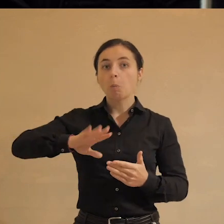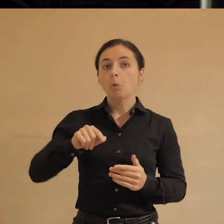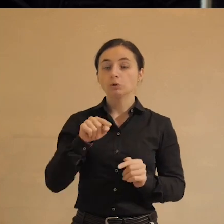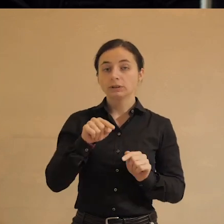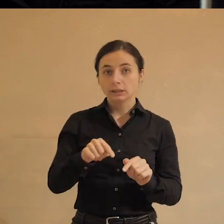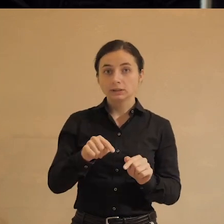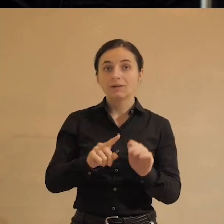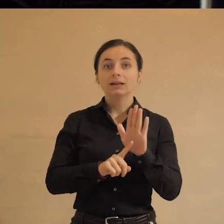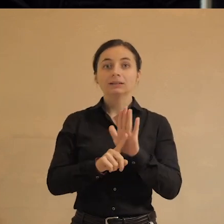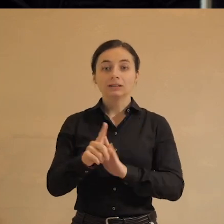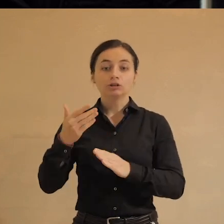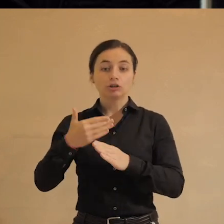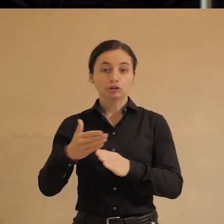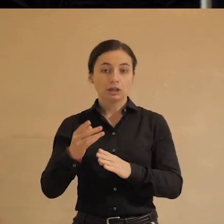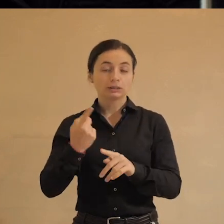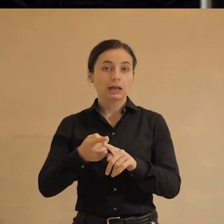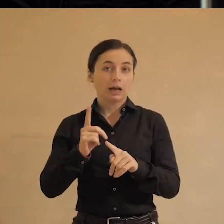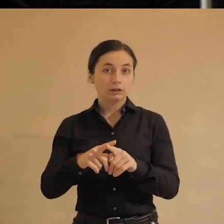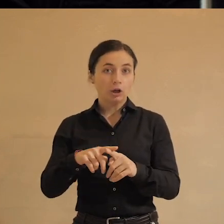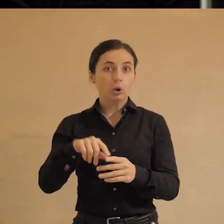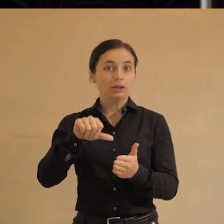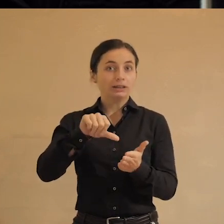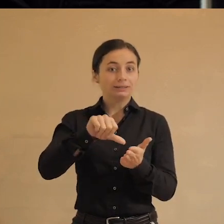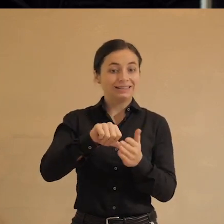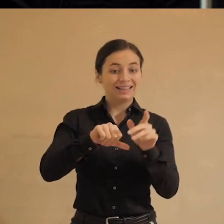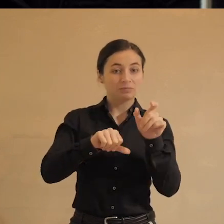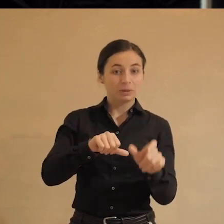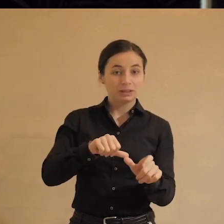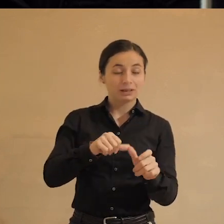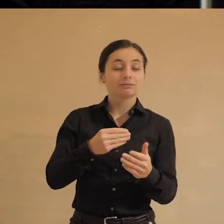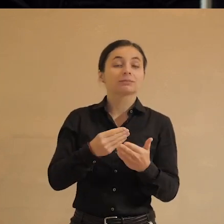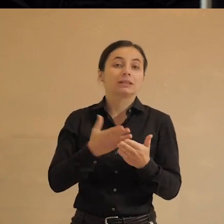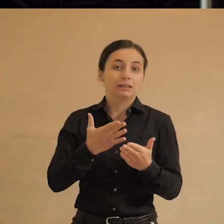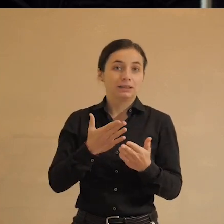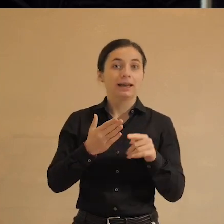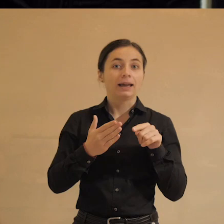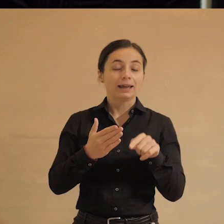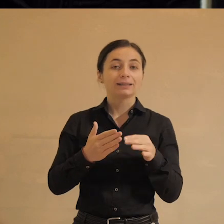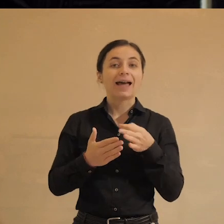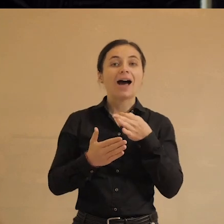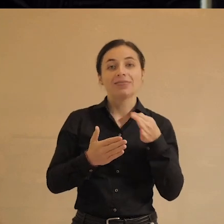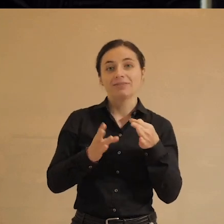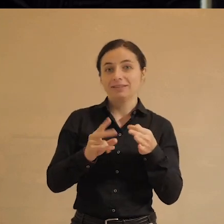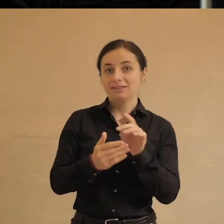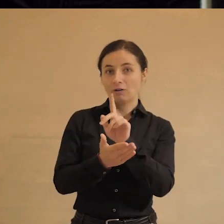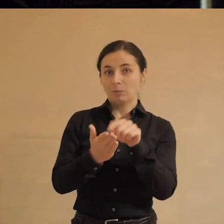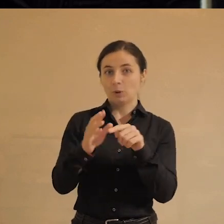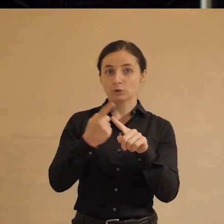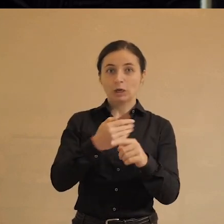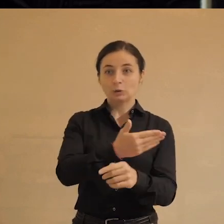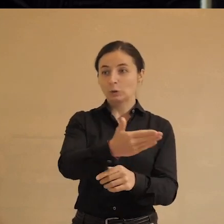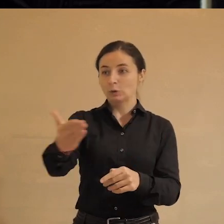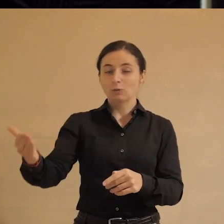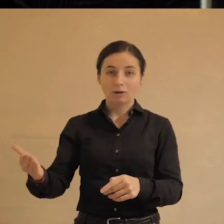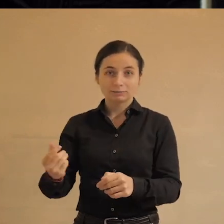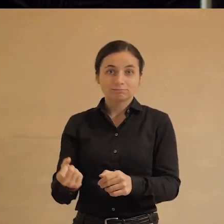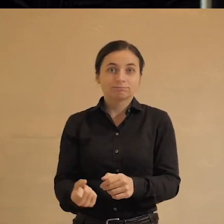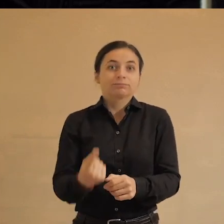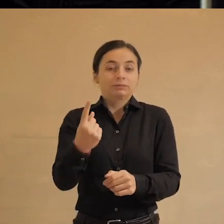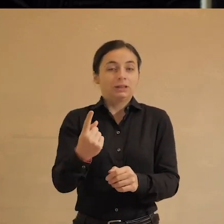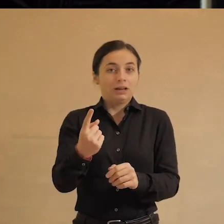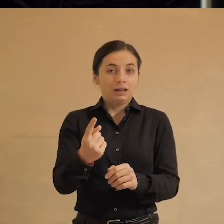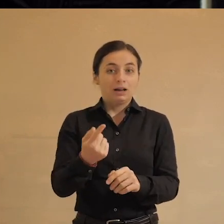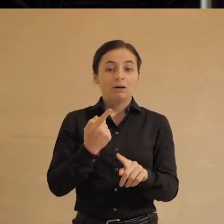начинается та часть, которая для спикера является наиболее ценной, а именно ответы на вопросы, которые у вас либо заранее сложились, либо